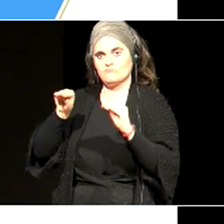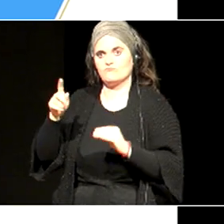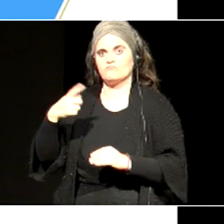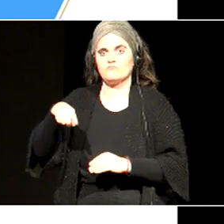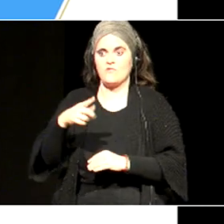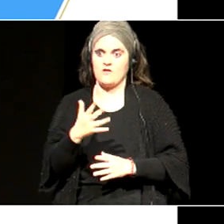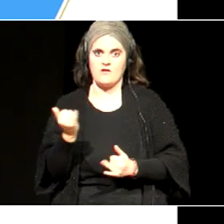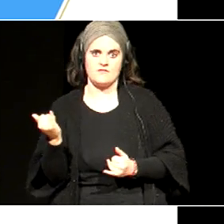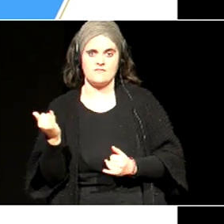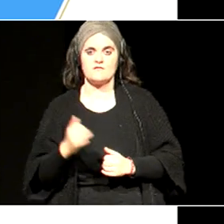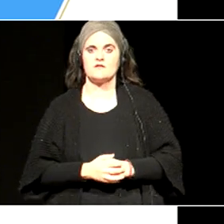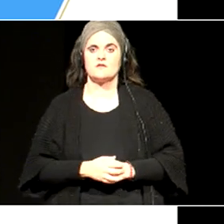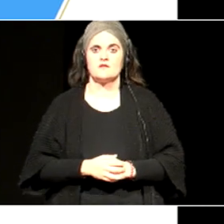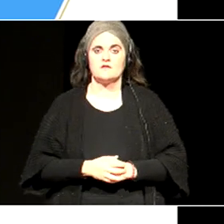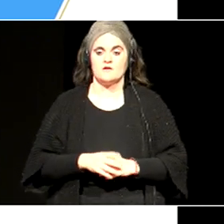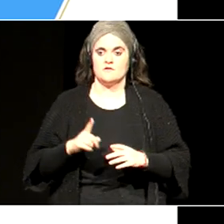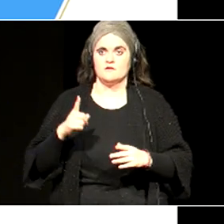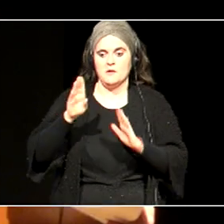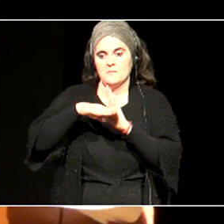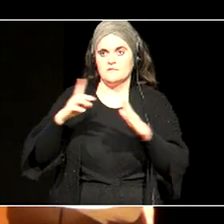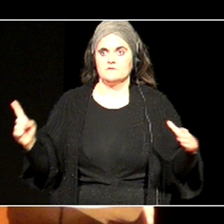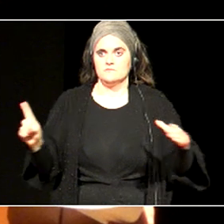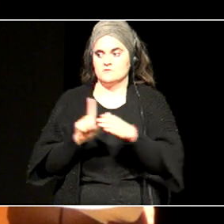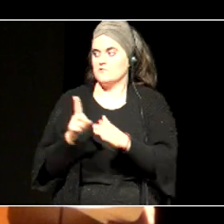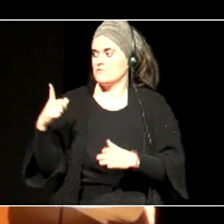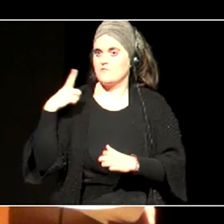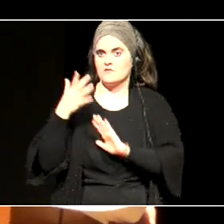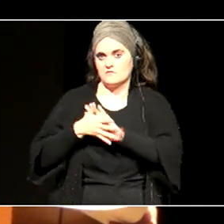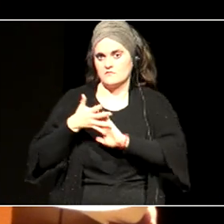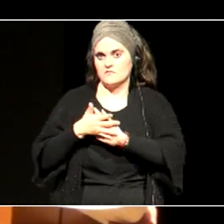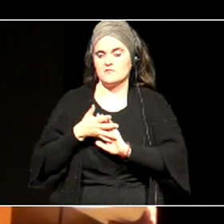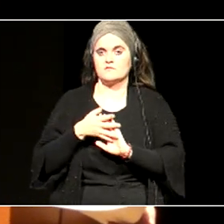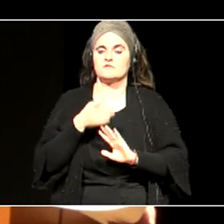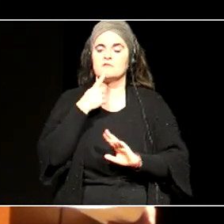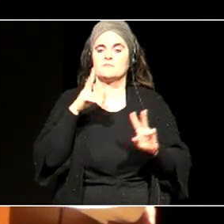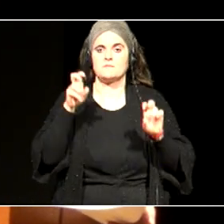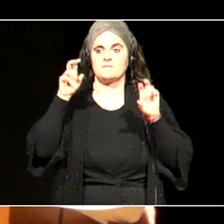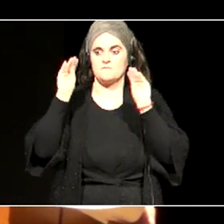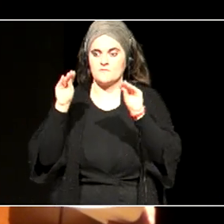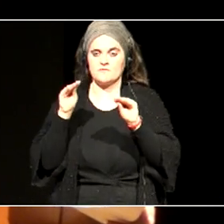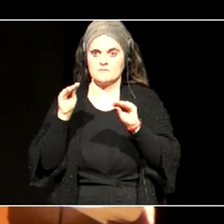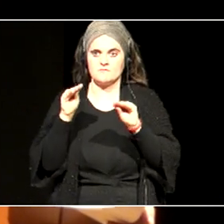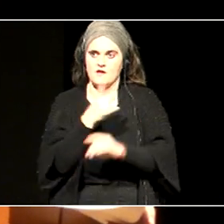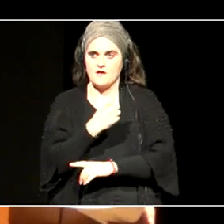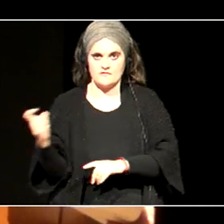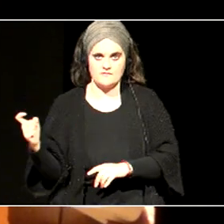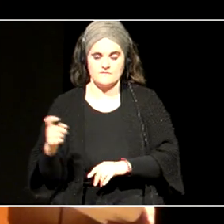esparruplanaren baitan ere, prestakuntza ezinbestekoa da, nola ez den izango ez, irakasleak,